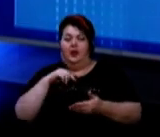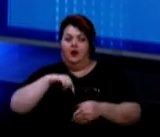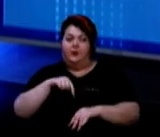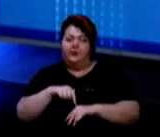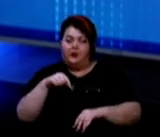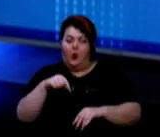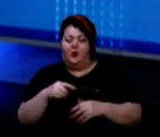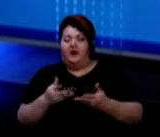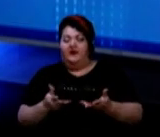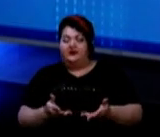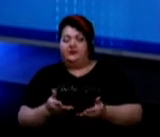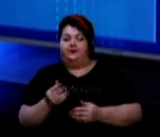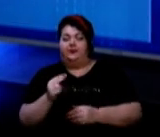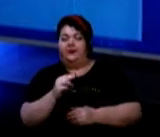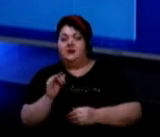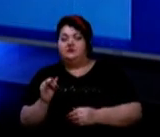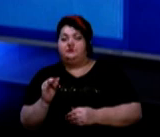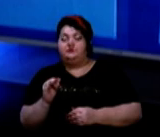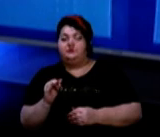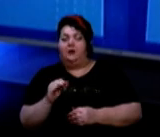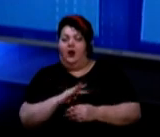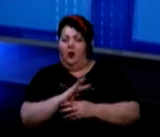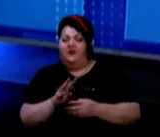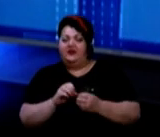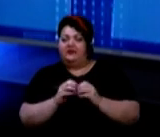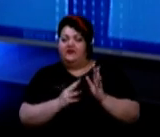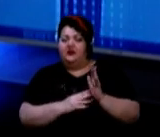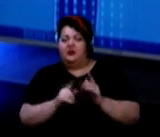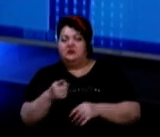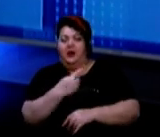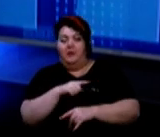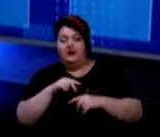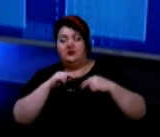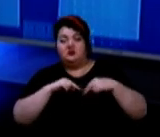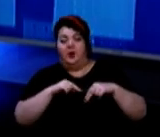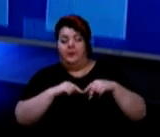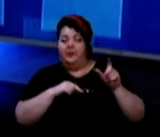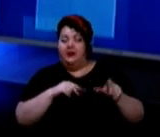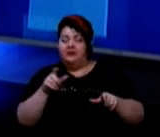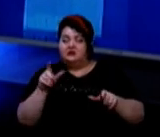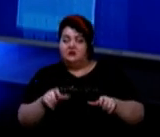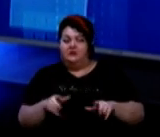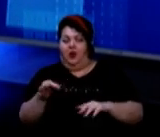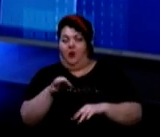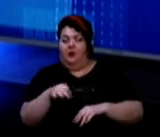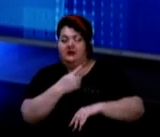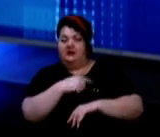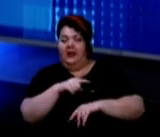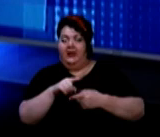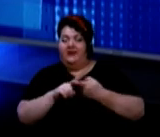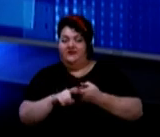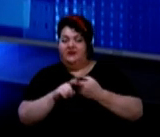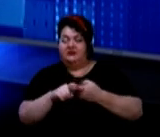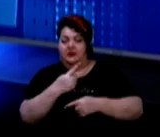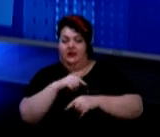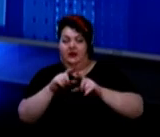на ковід-19, Чи це медичні працівники, безпосередньо обласна інфекційна лікарня, яка в нас